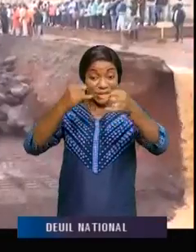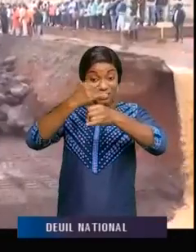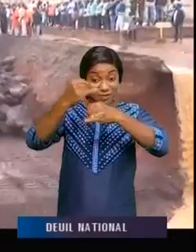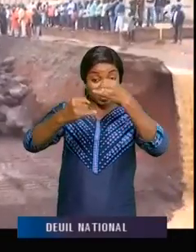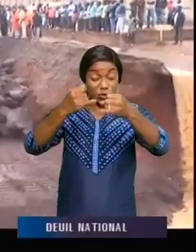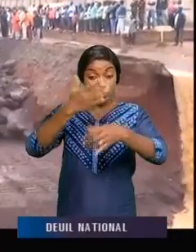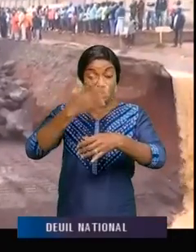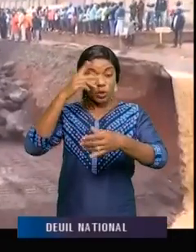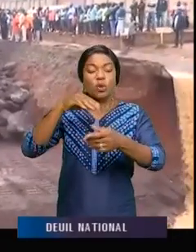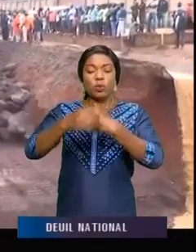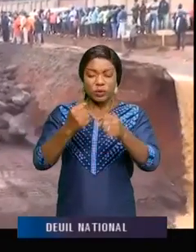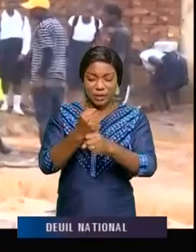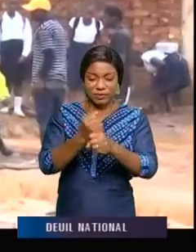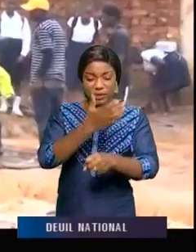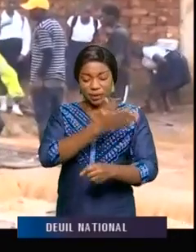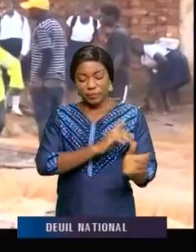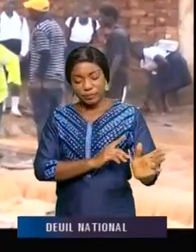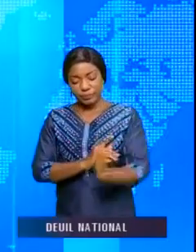routières son cheval de bataille.